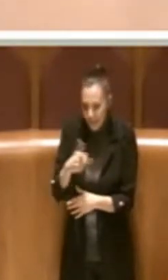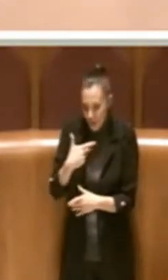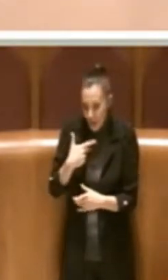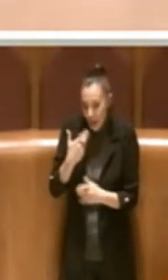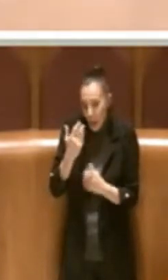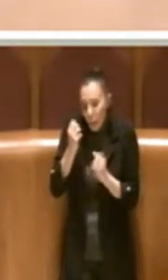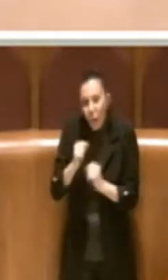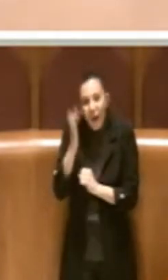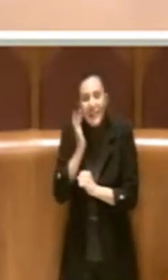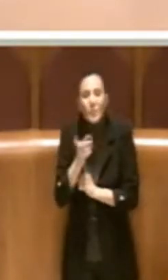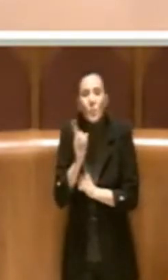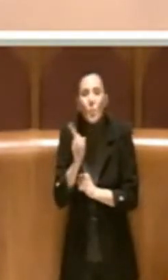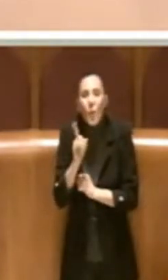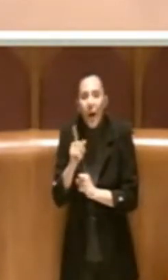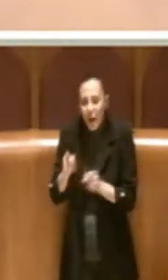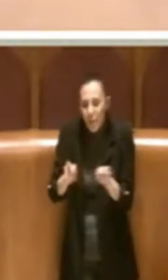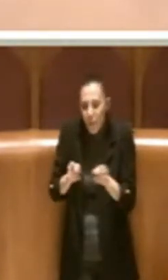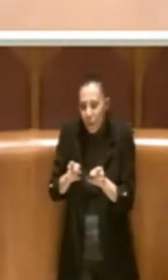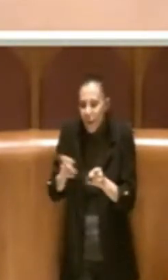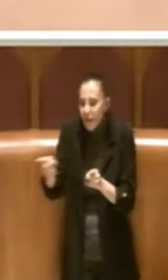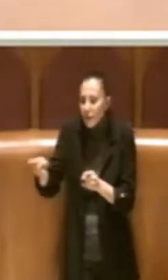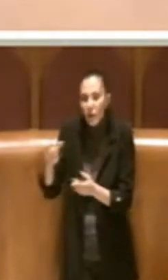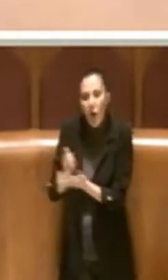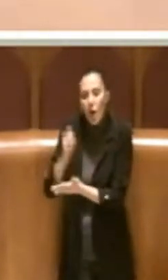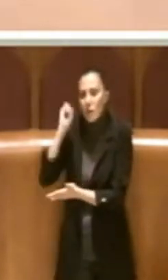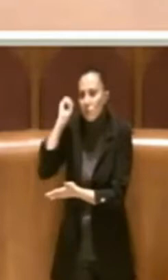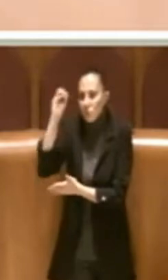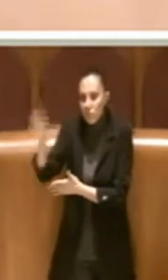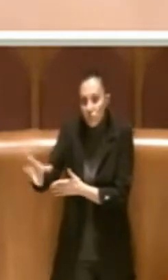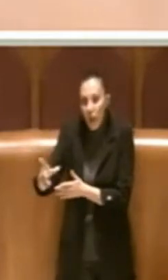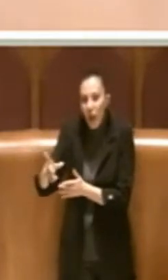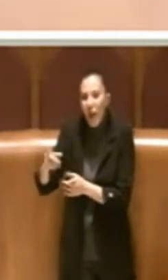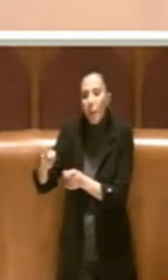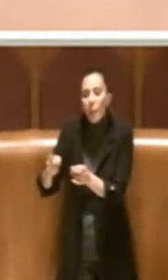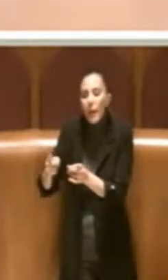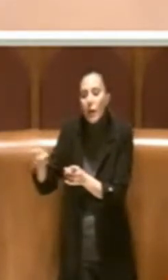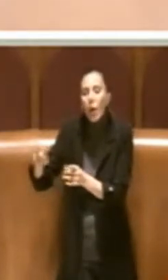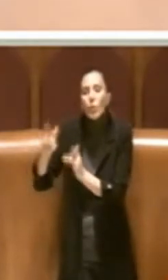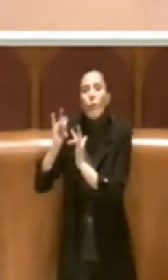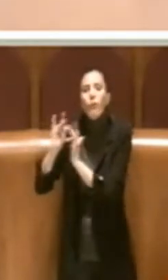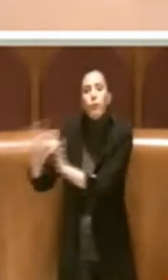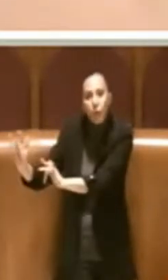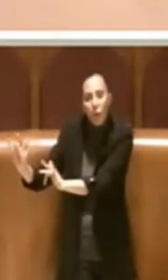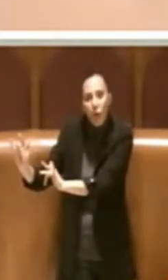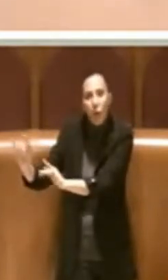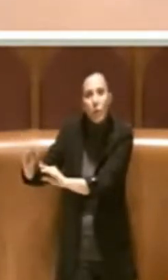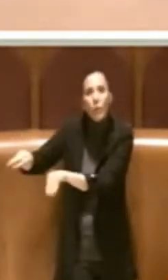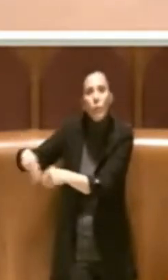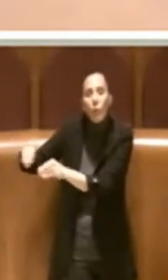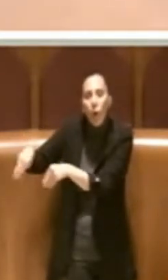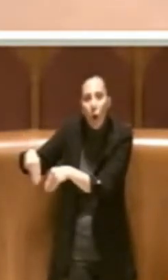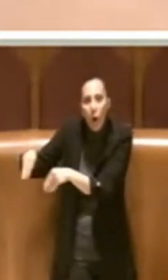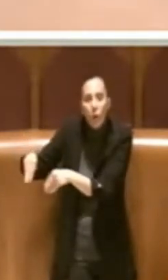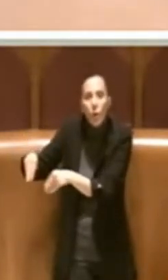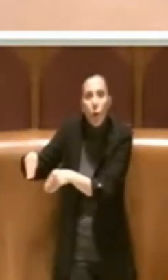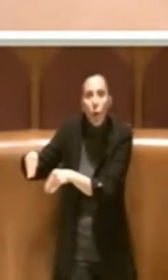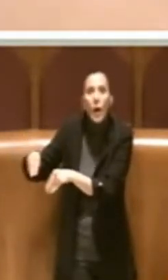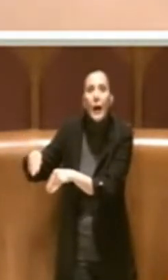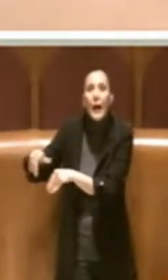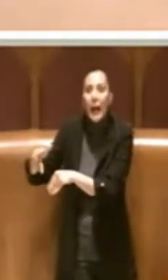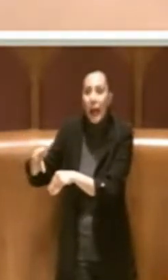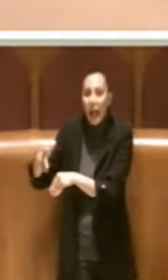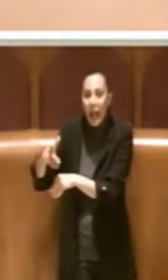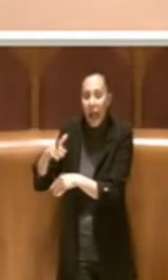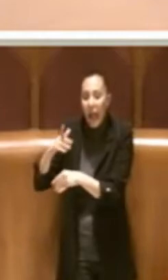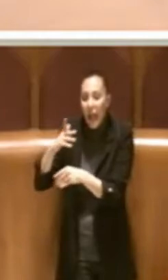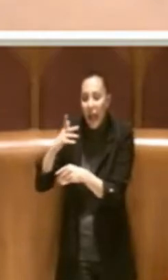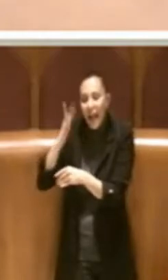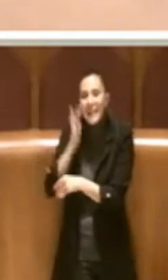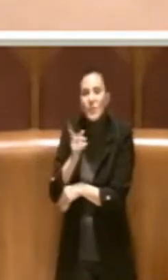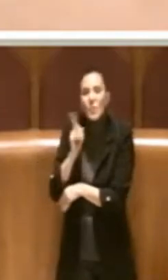Presidente.